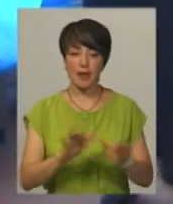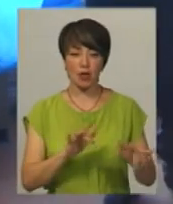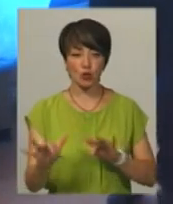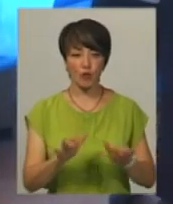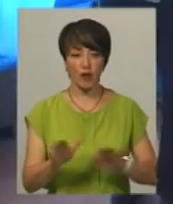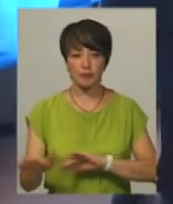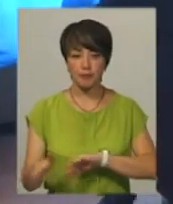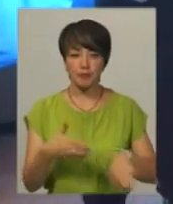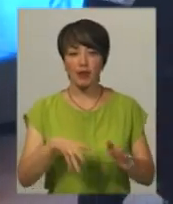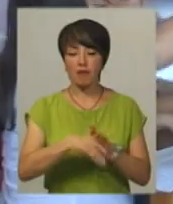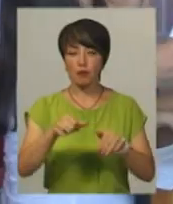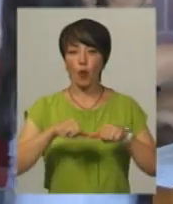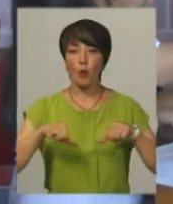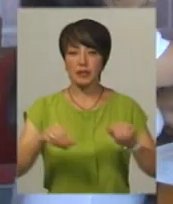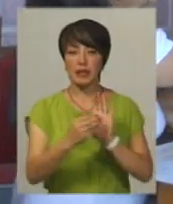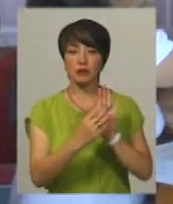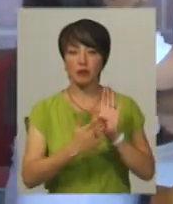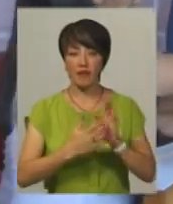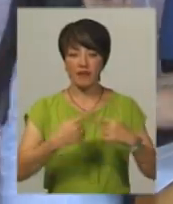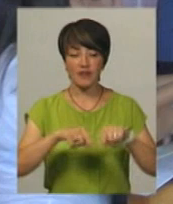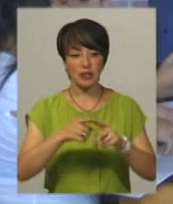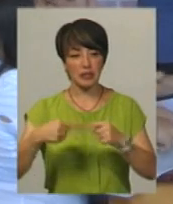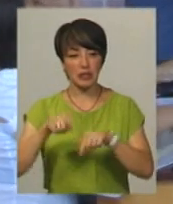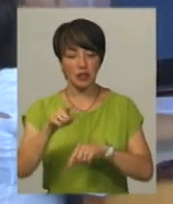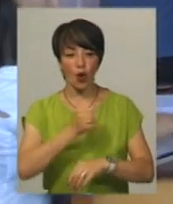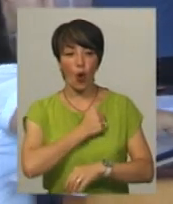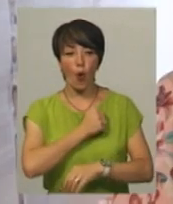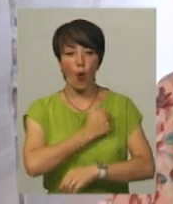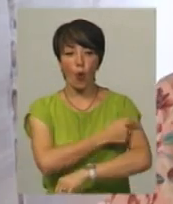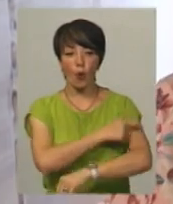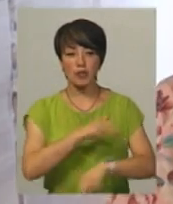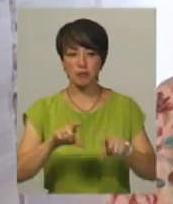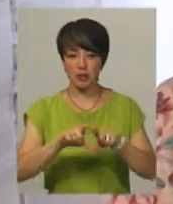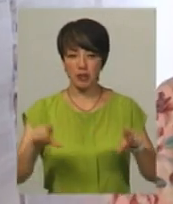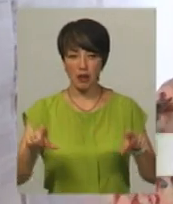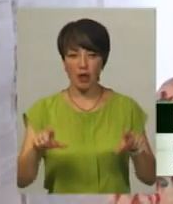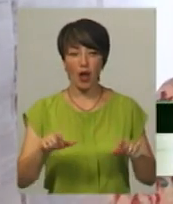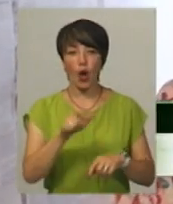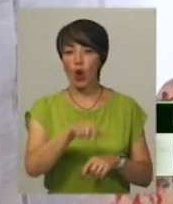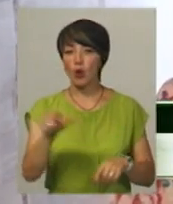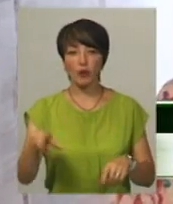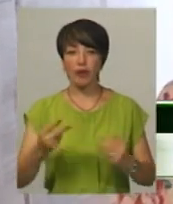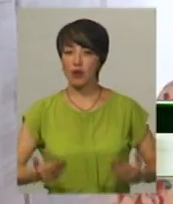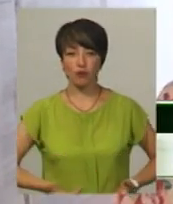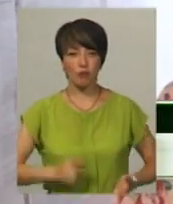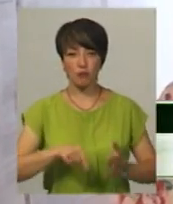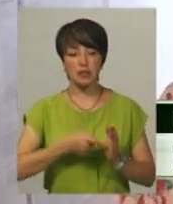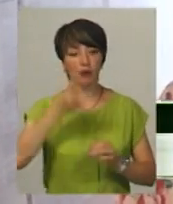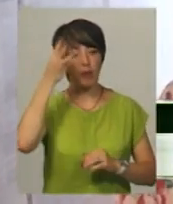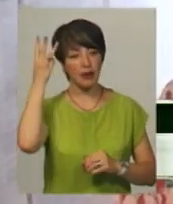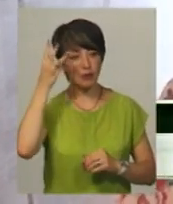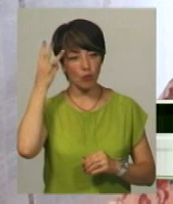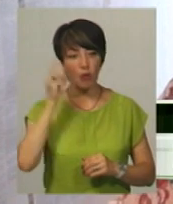Виборча комісія реєструвала виборців у відділеннях госпіталю. Наші виборці не є мешканцями міста Хмельницького.